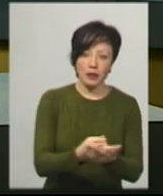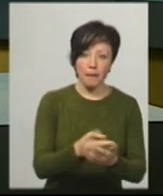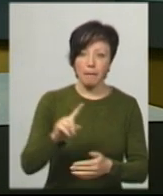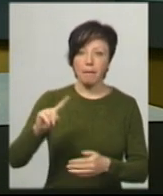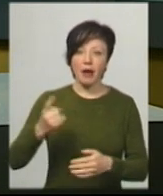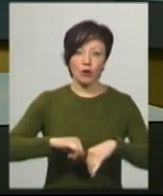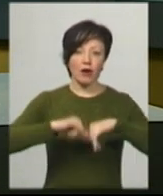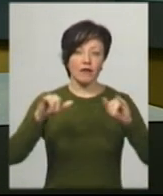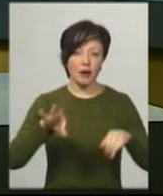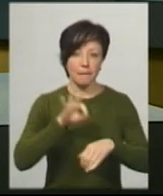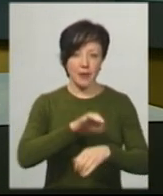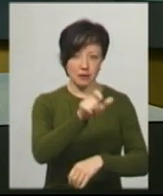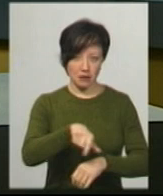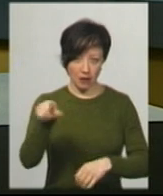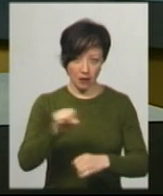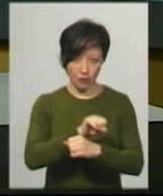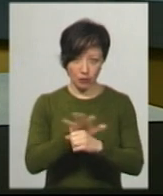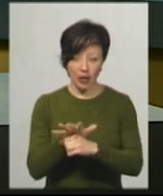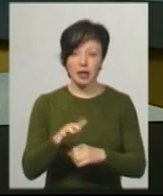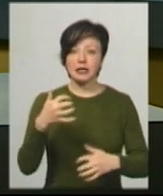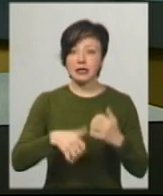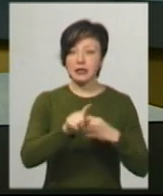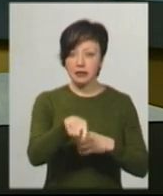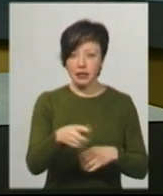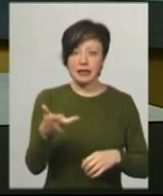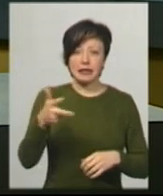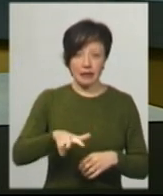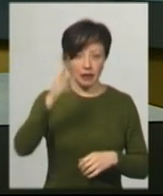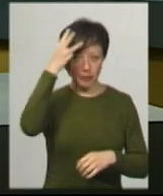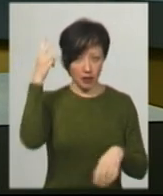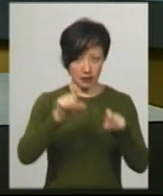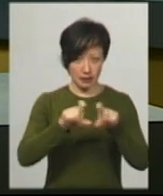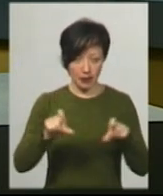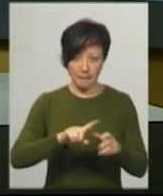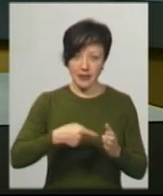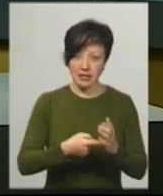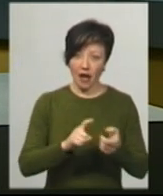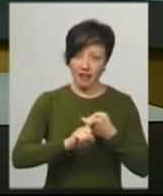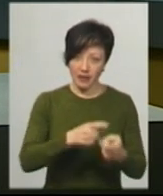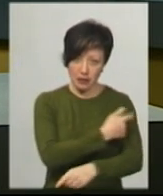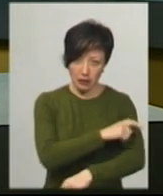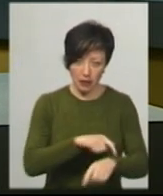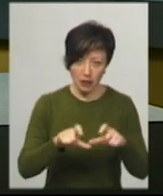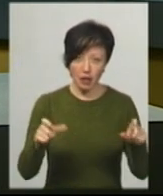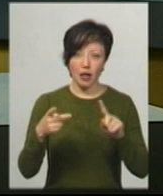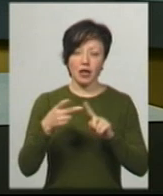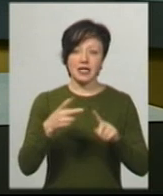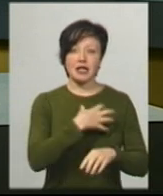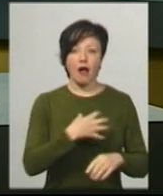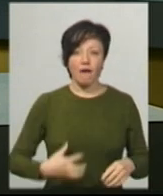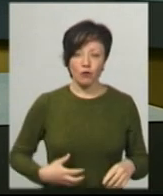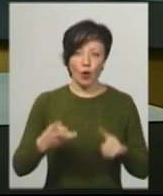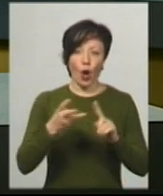пацієнтів на COVID-19. Серед цих лікарень і три лікарні Хмельниччини. Хмельницька міська інфекційна лікарня, Славуцька та